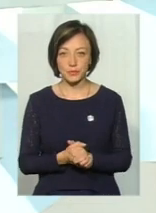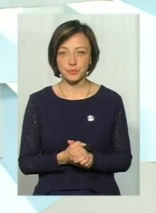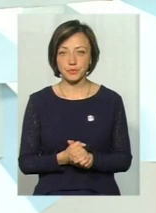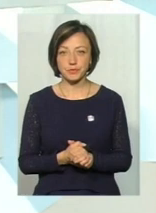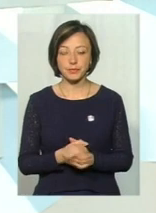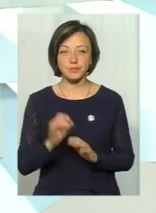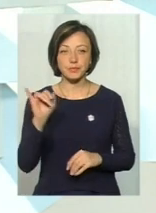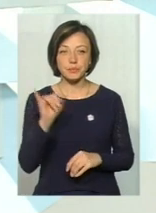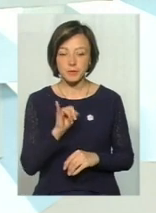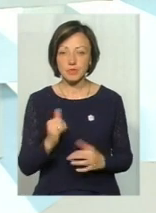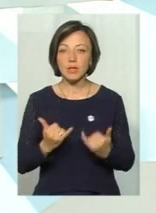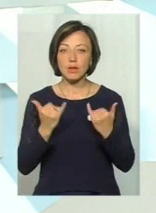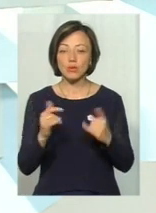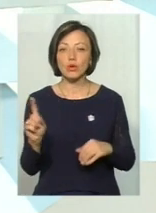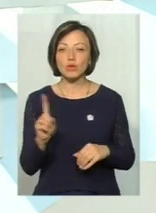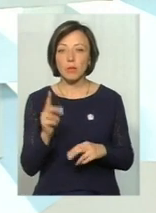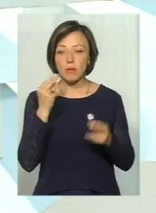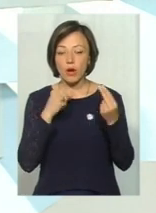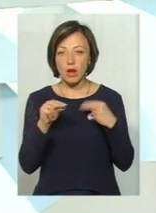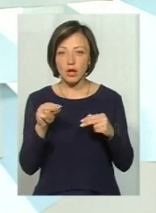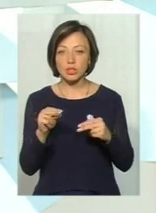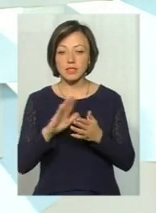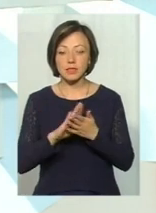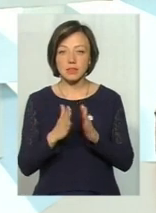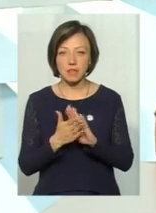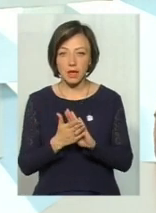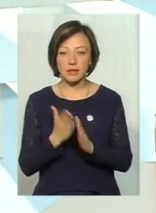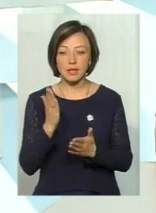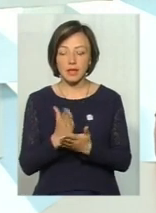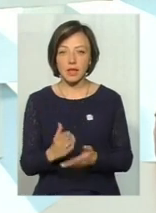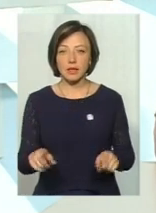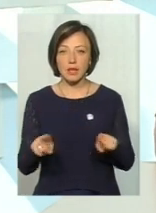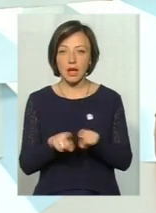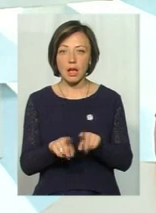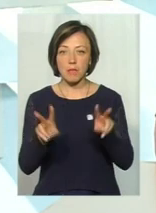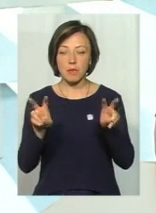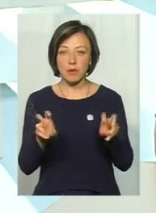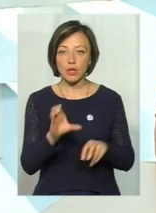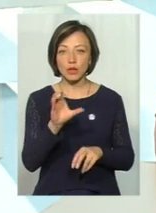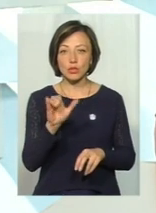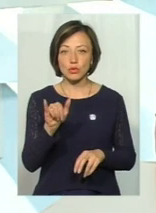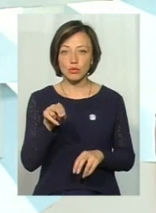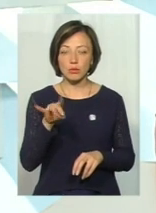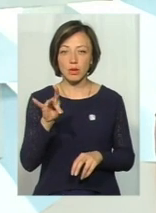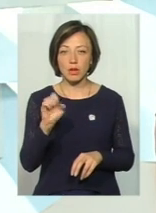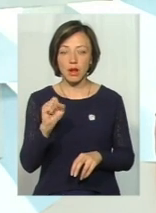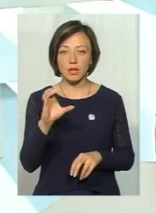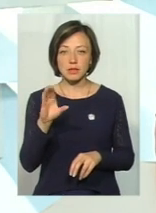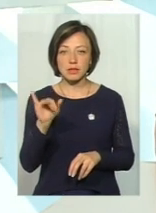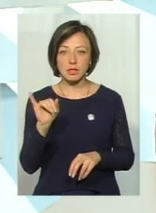Ну, і для того, щоб покращити ще стан, то є такий препарат, супрастин, для